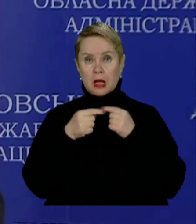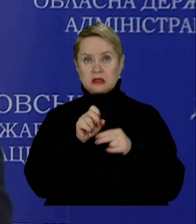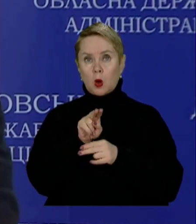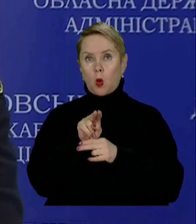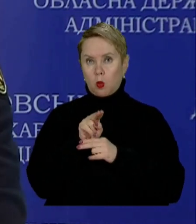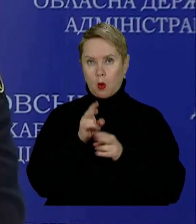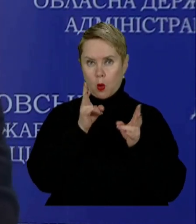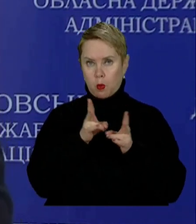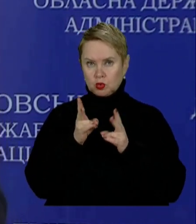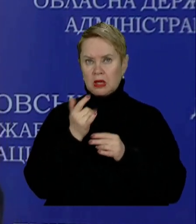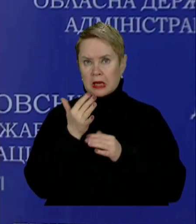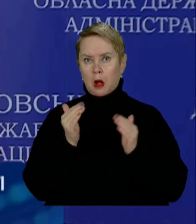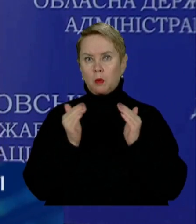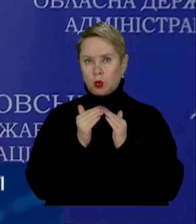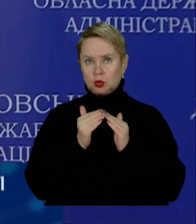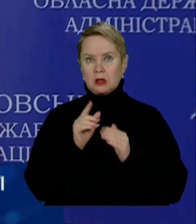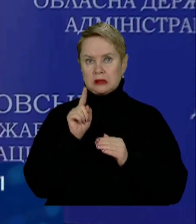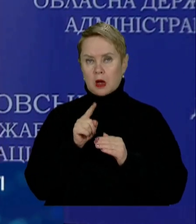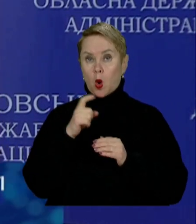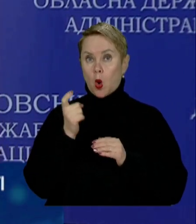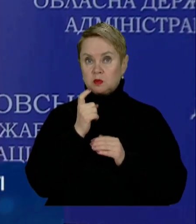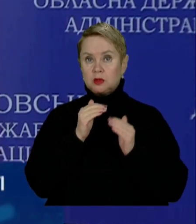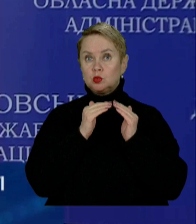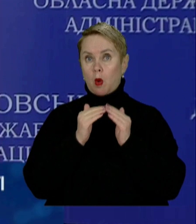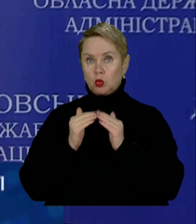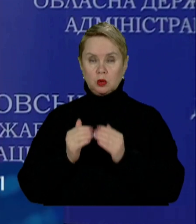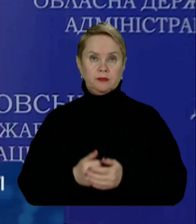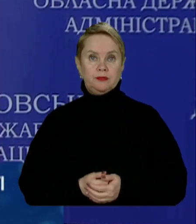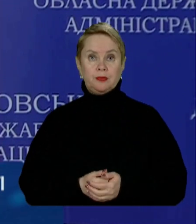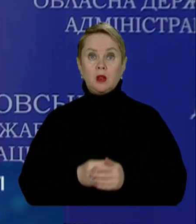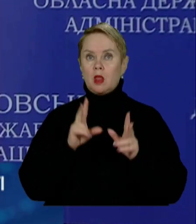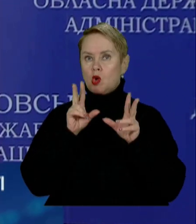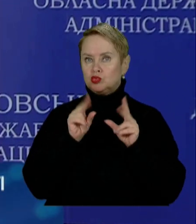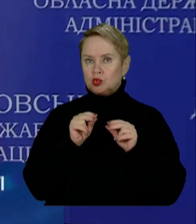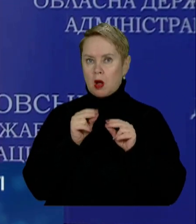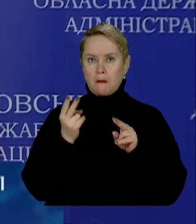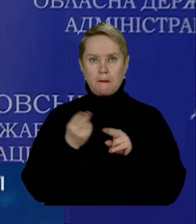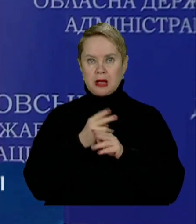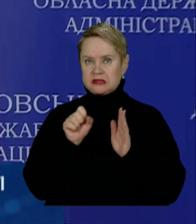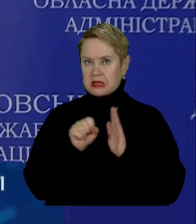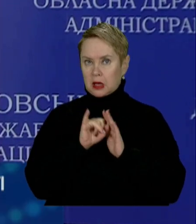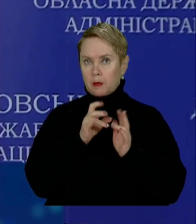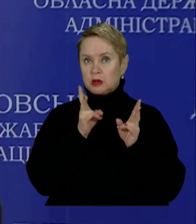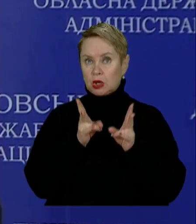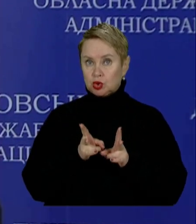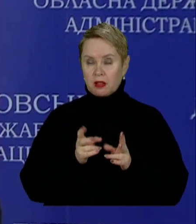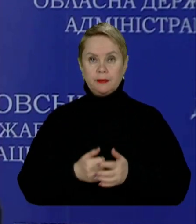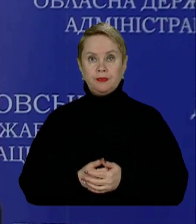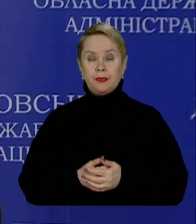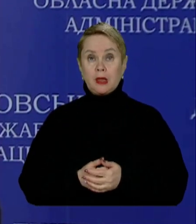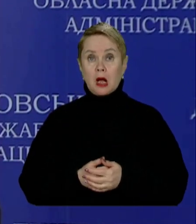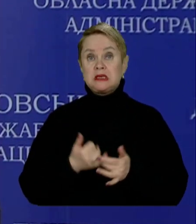обстрілів, пошкоджені декілька будинків та господарських споруд, на щастя, минулося без загиблих та постраждалих.